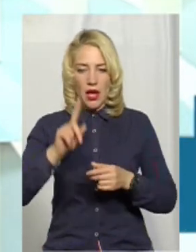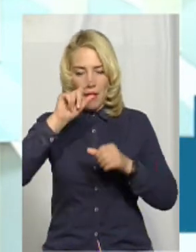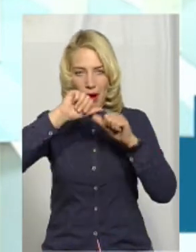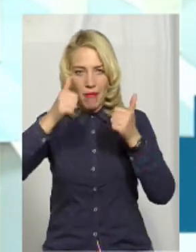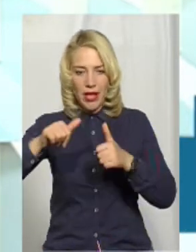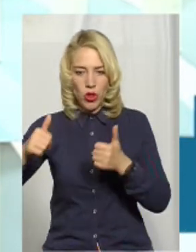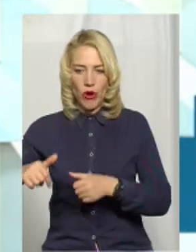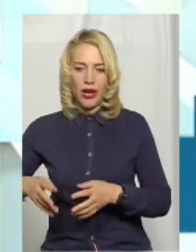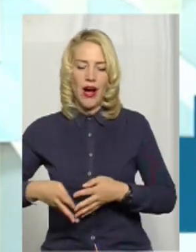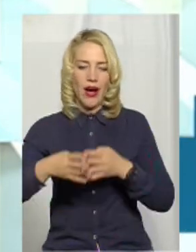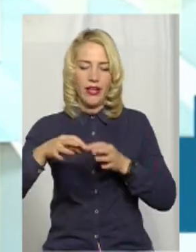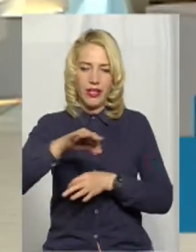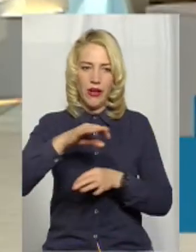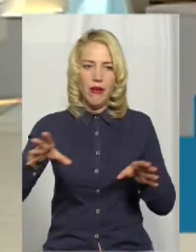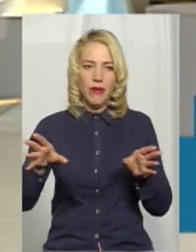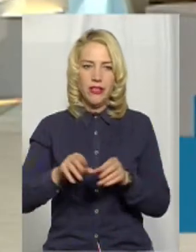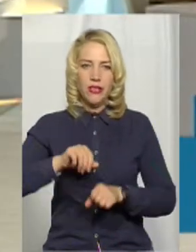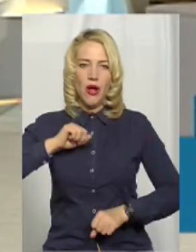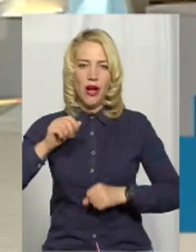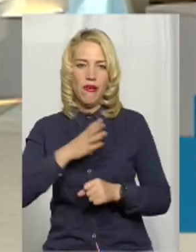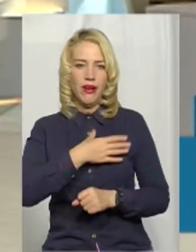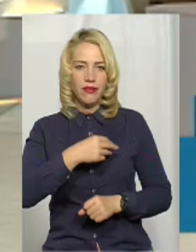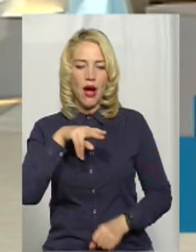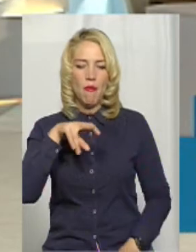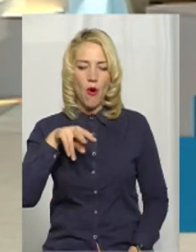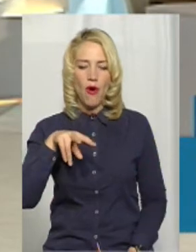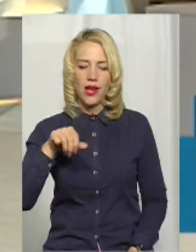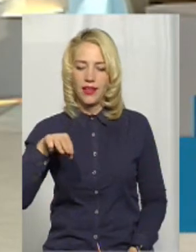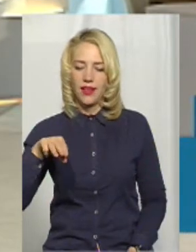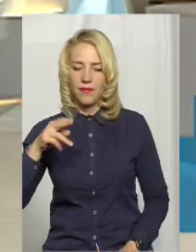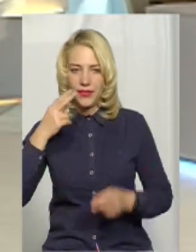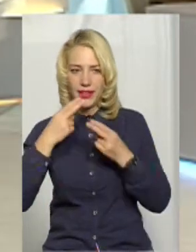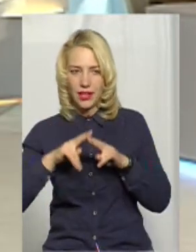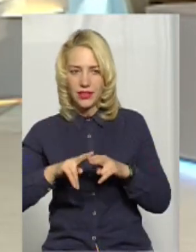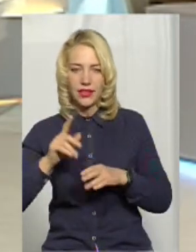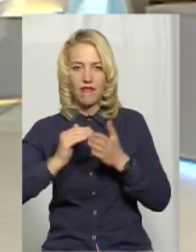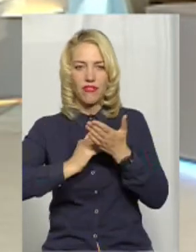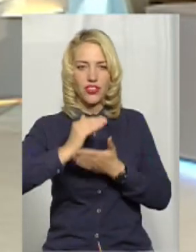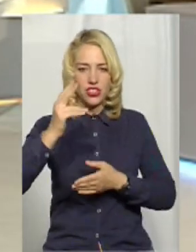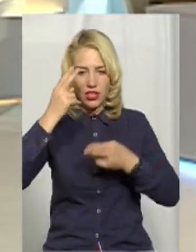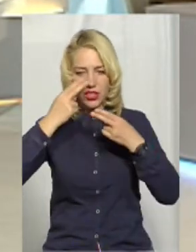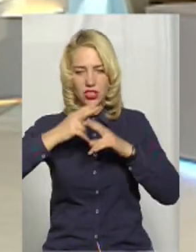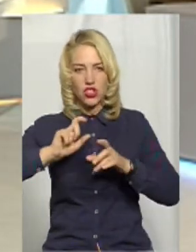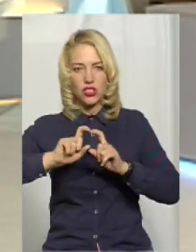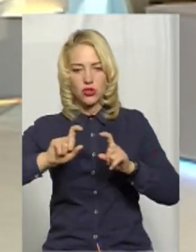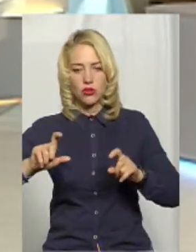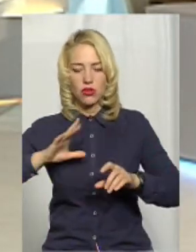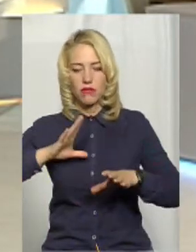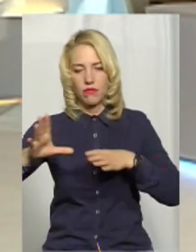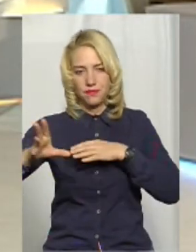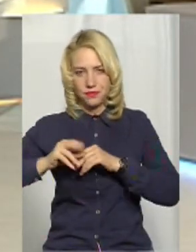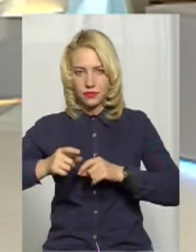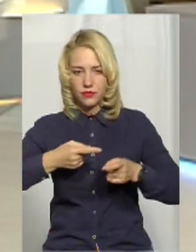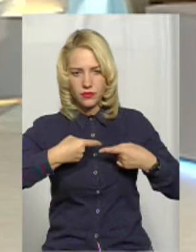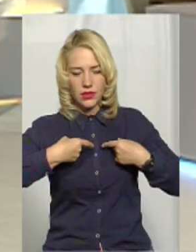спільно з колегами з Львівської політехніки. І там Вища технічна школа в Холмі ми проводили це спільно. Я був залучений теж